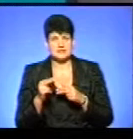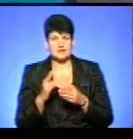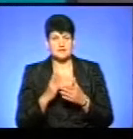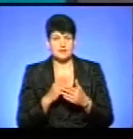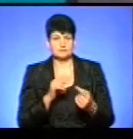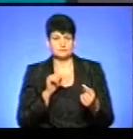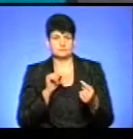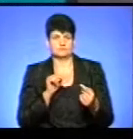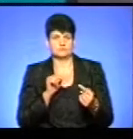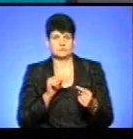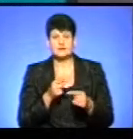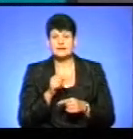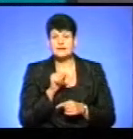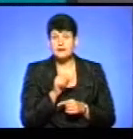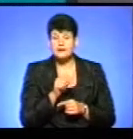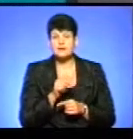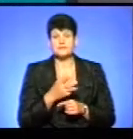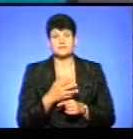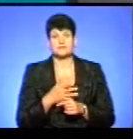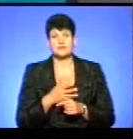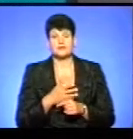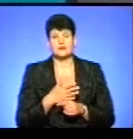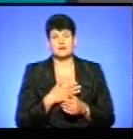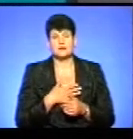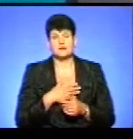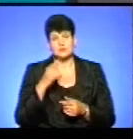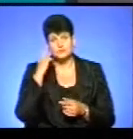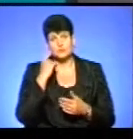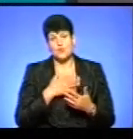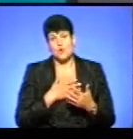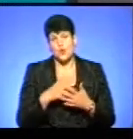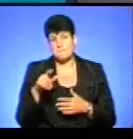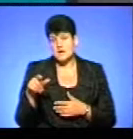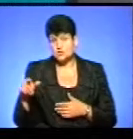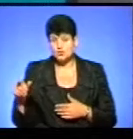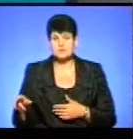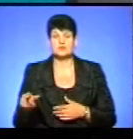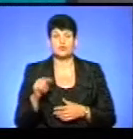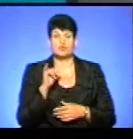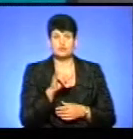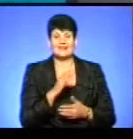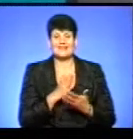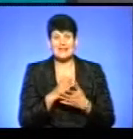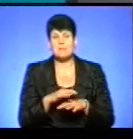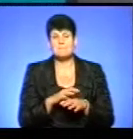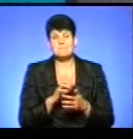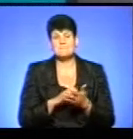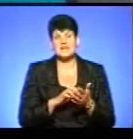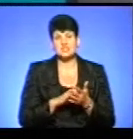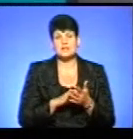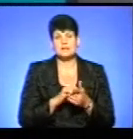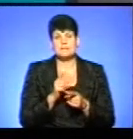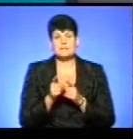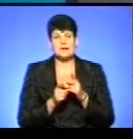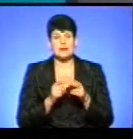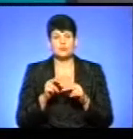опір, на таку позицію громадськості, тим більше у них є причин для того, аби перебудувати